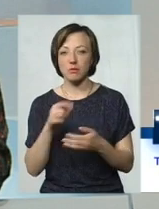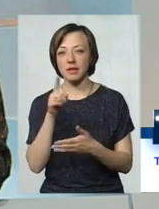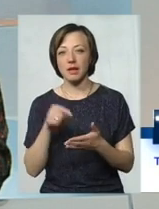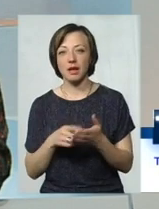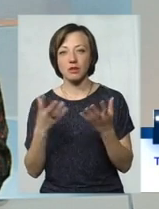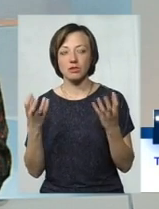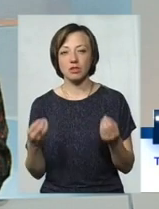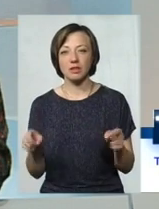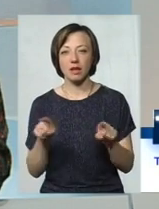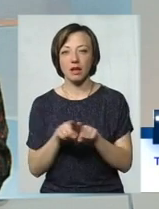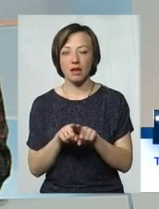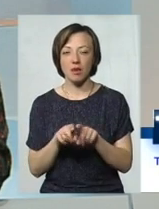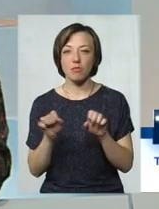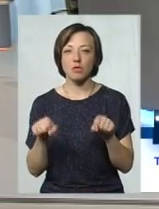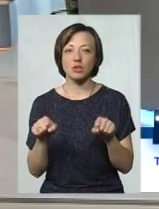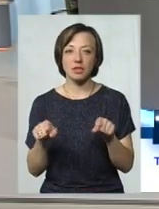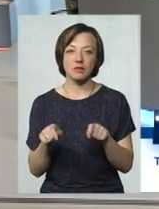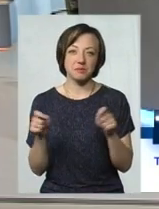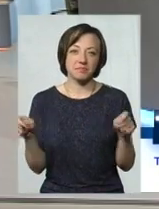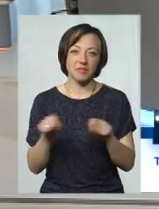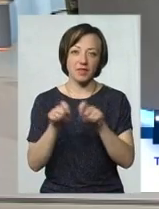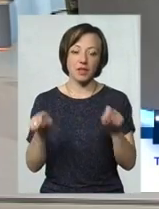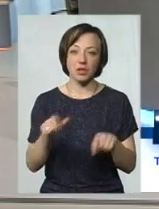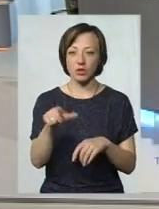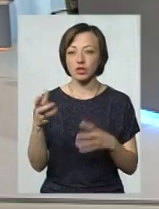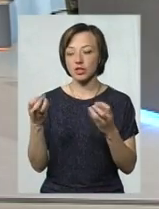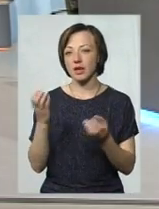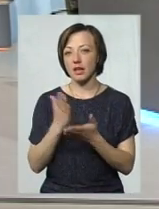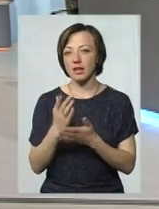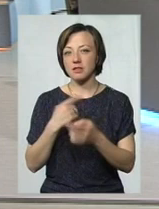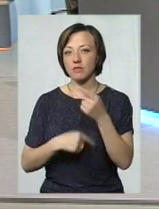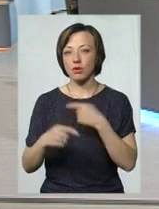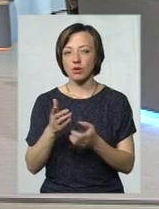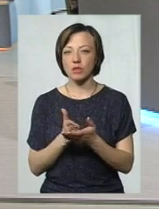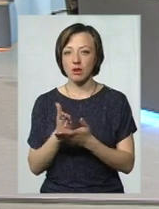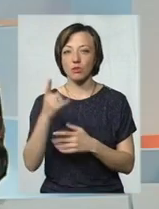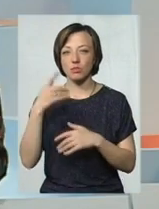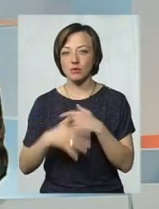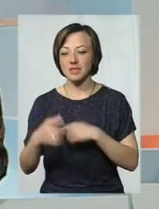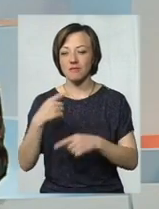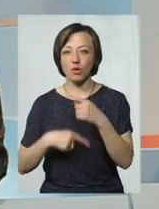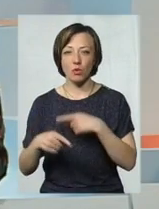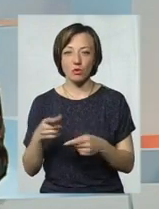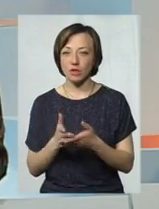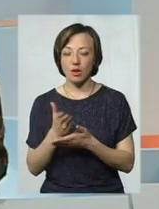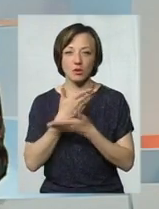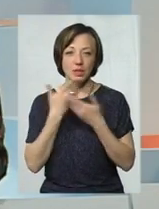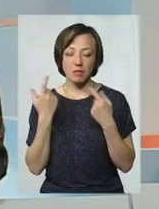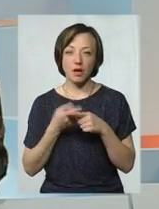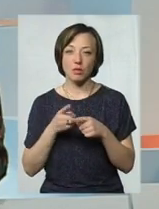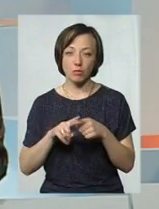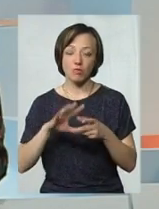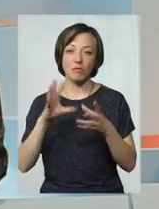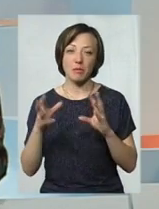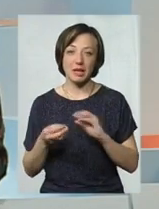ще, можливо сказати, відкрите для людей. Вони думають, що ще є зворотній шлях цього. Але ми розуміємо, що зворотнього шляху немає, тому, в